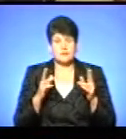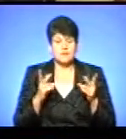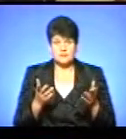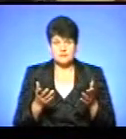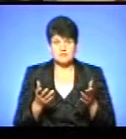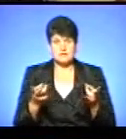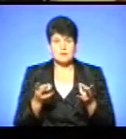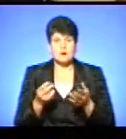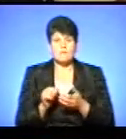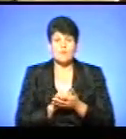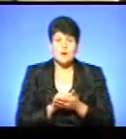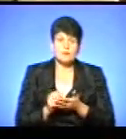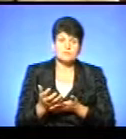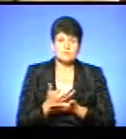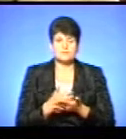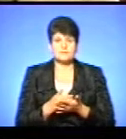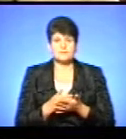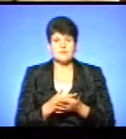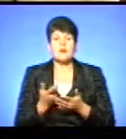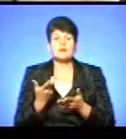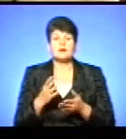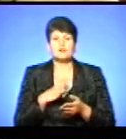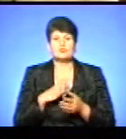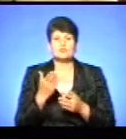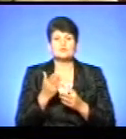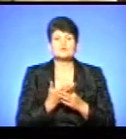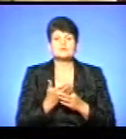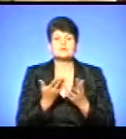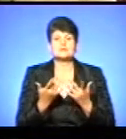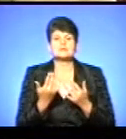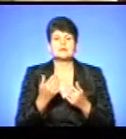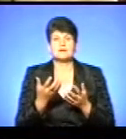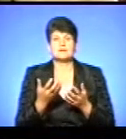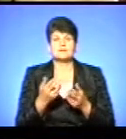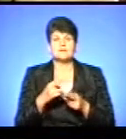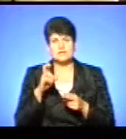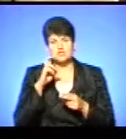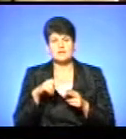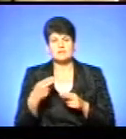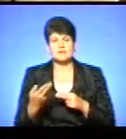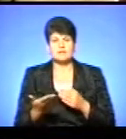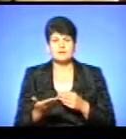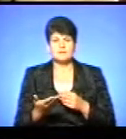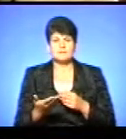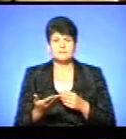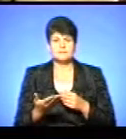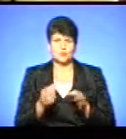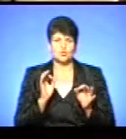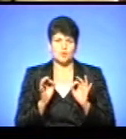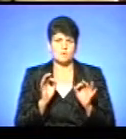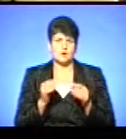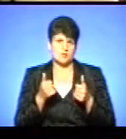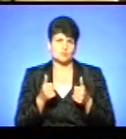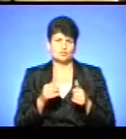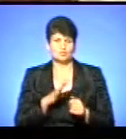трешок, якісь бумаги ще добавлять. А яка вона була у вас, ця субсидія? Скільки держава компенсувала? Це значно зумово? Нормально, добре